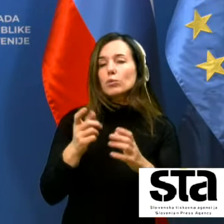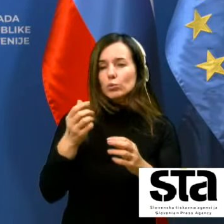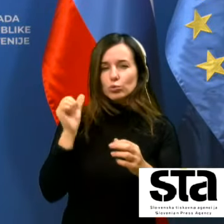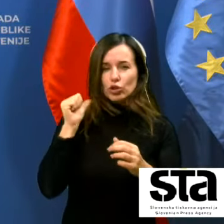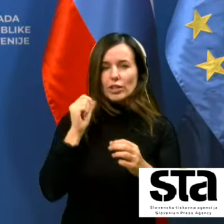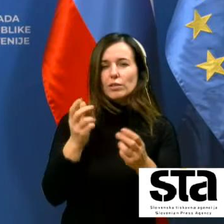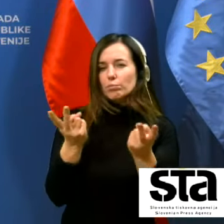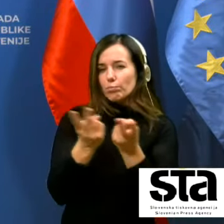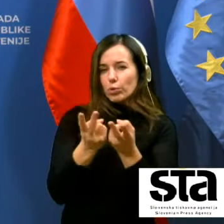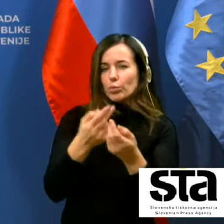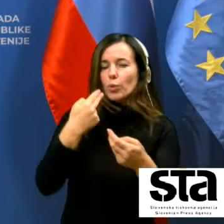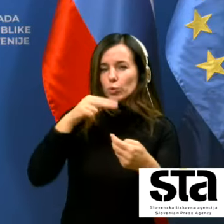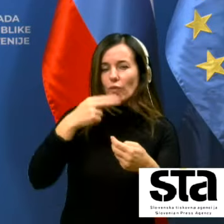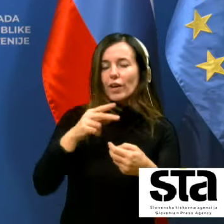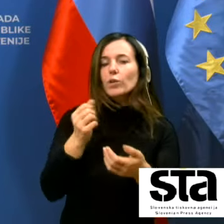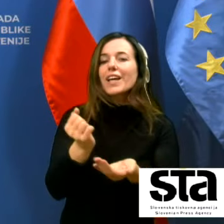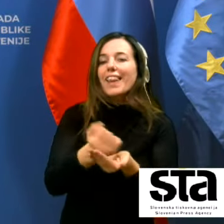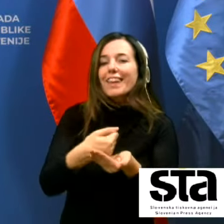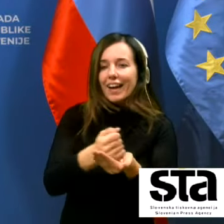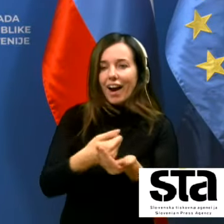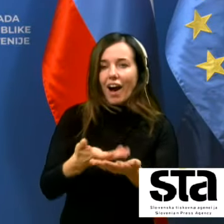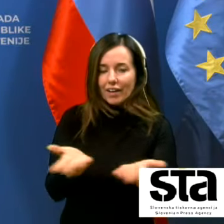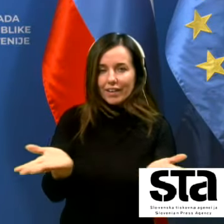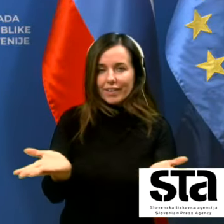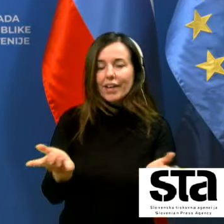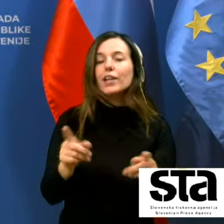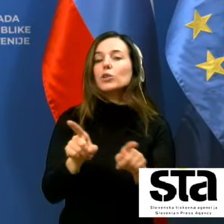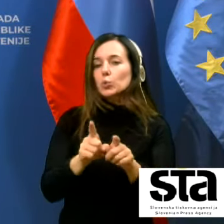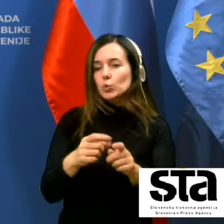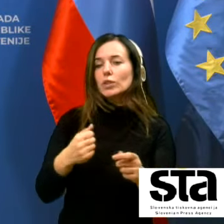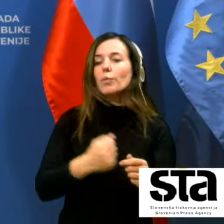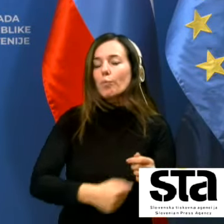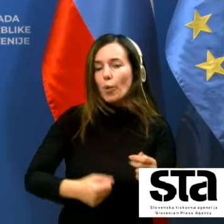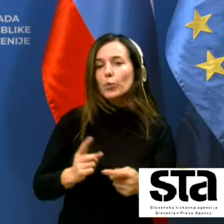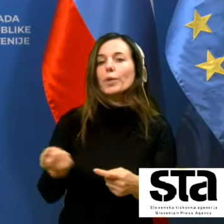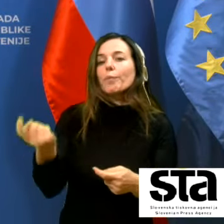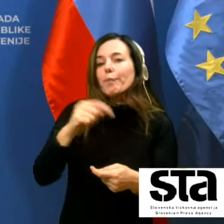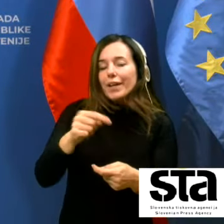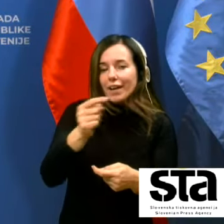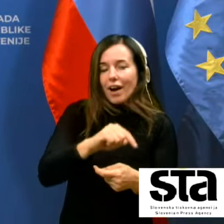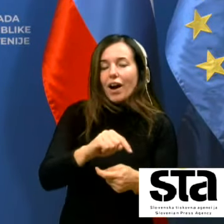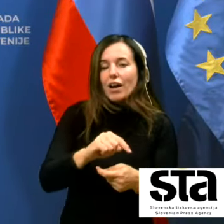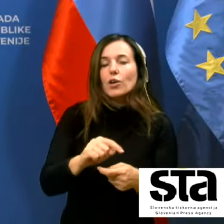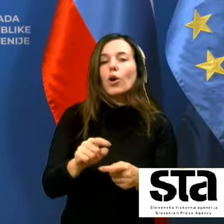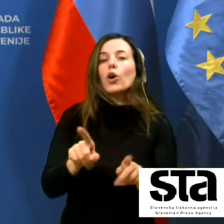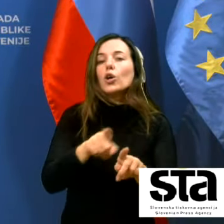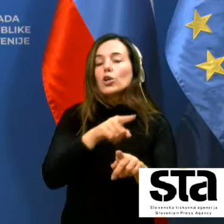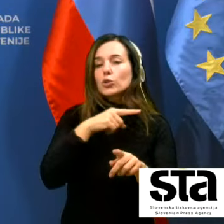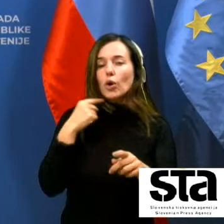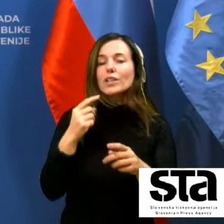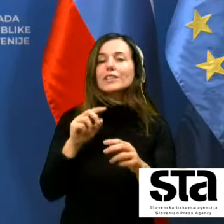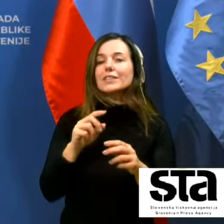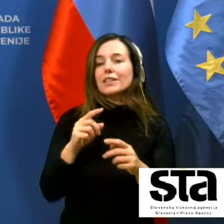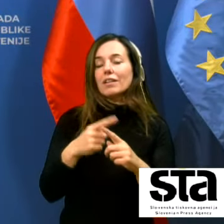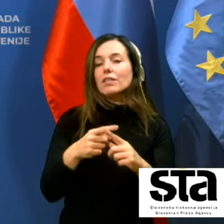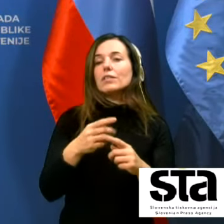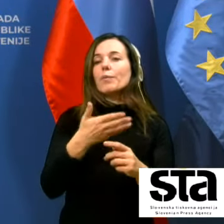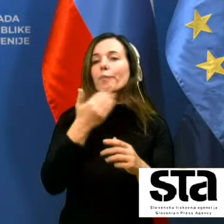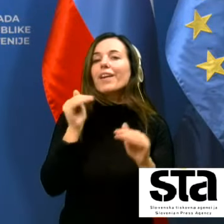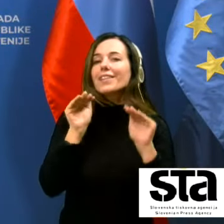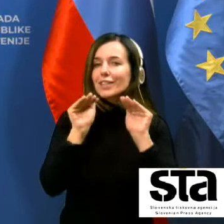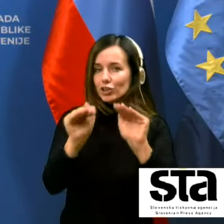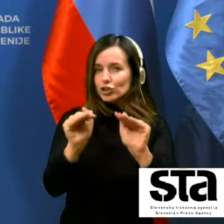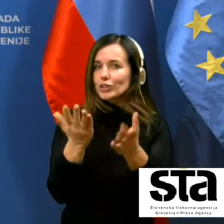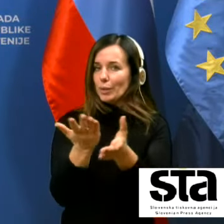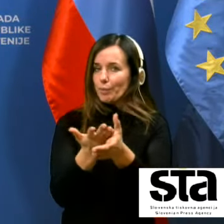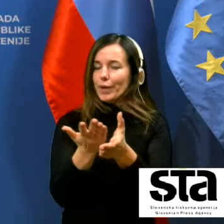vprašanje za področje lekaren kamor tudi hodijo svede bolni dosti krat z presustrezne zaščite tako da